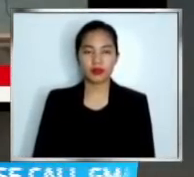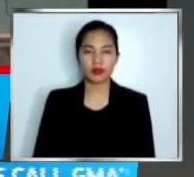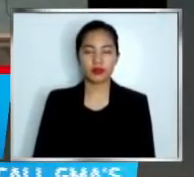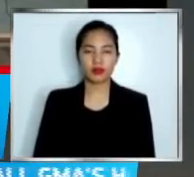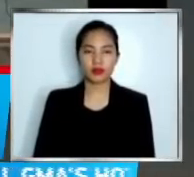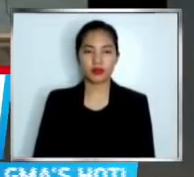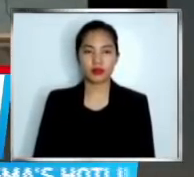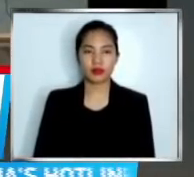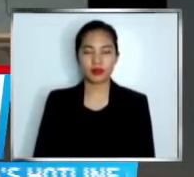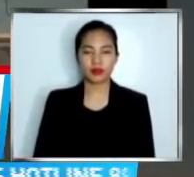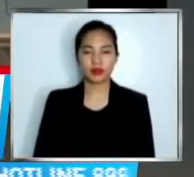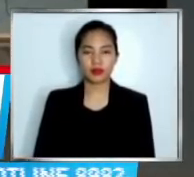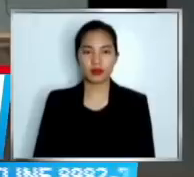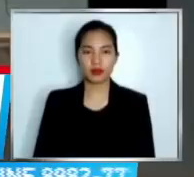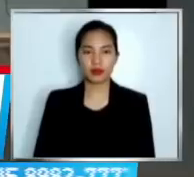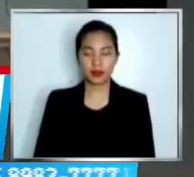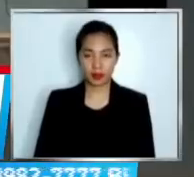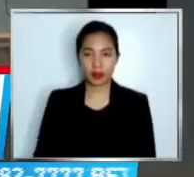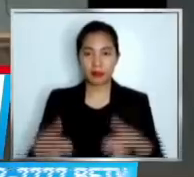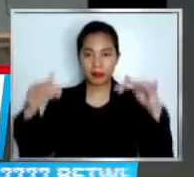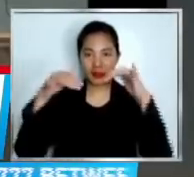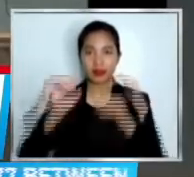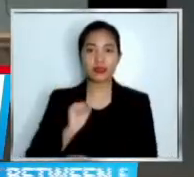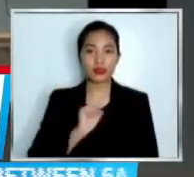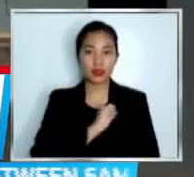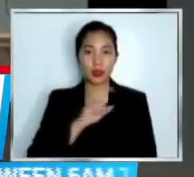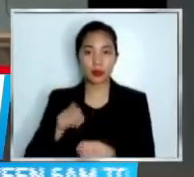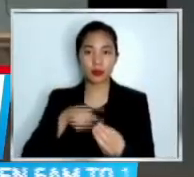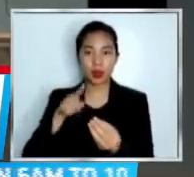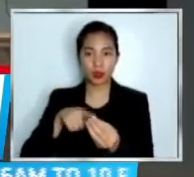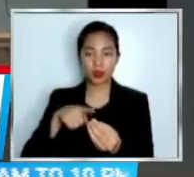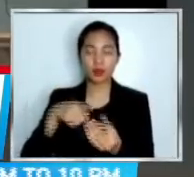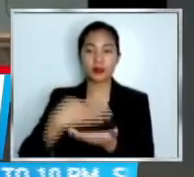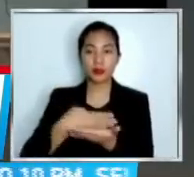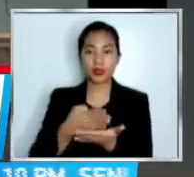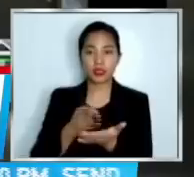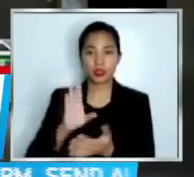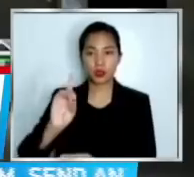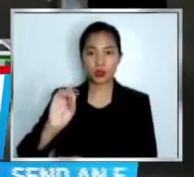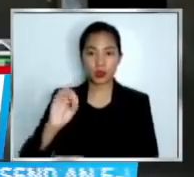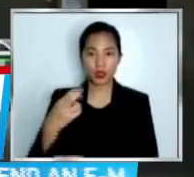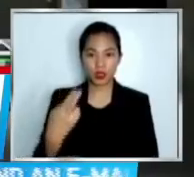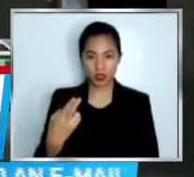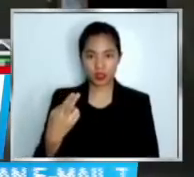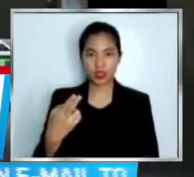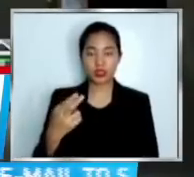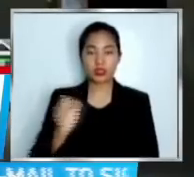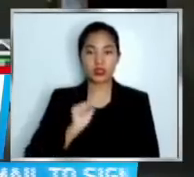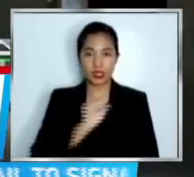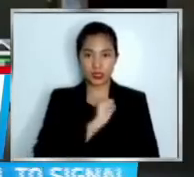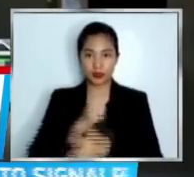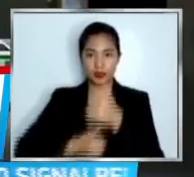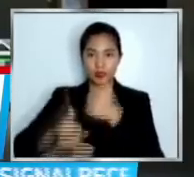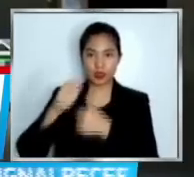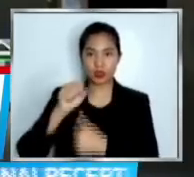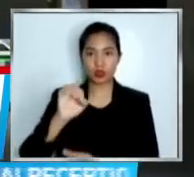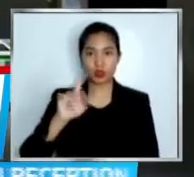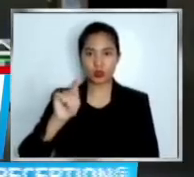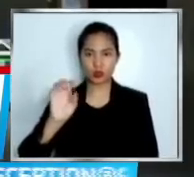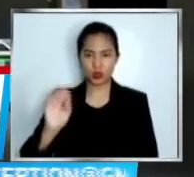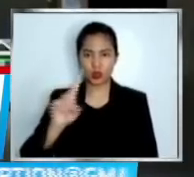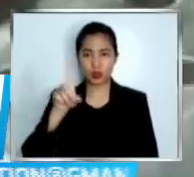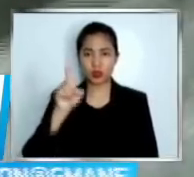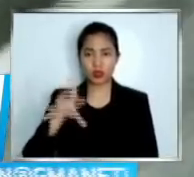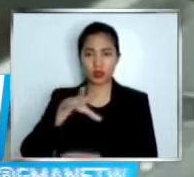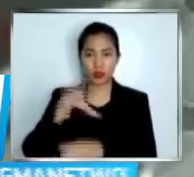Sa pagdinig ng Senado sa budget ng Department of Health tanong ni Senate President Tito Soto kasama ba sa 312 billion pesos na